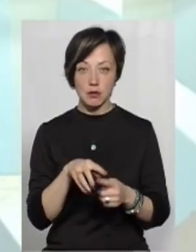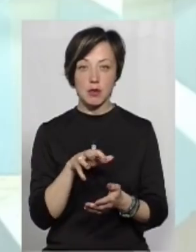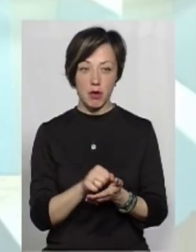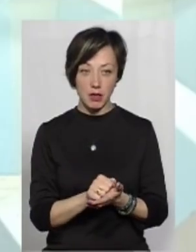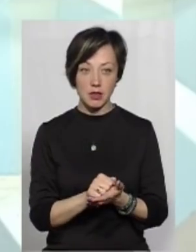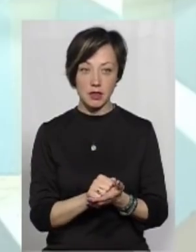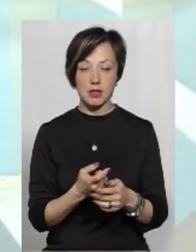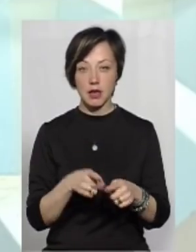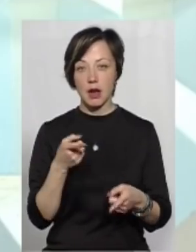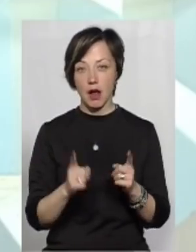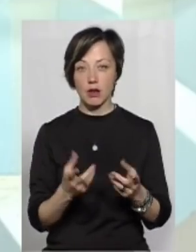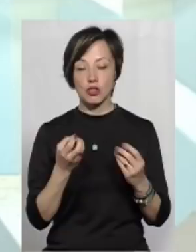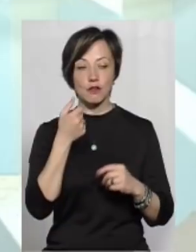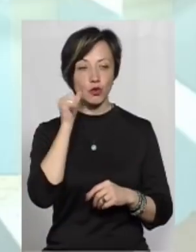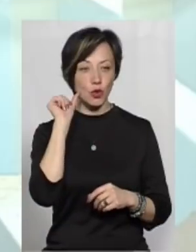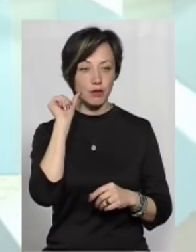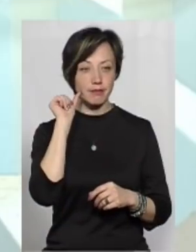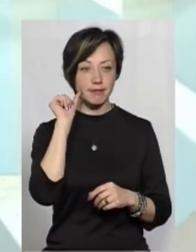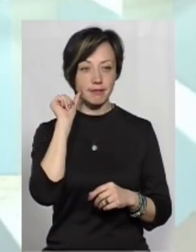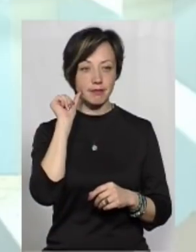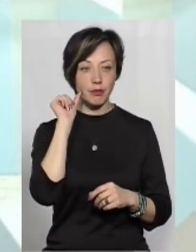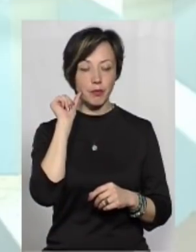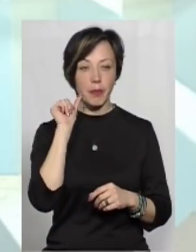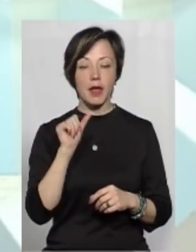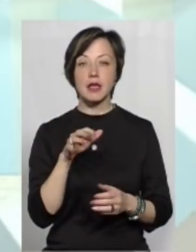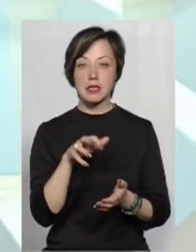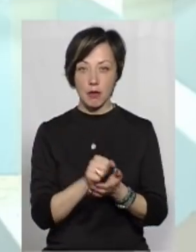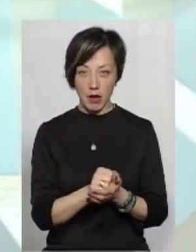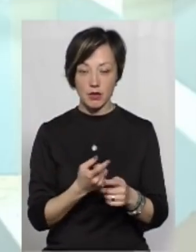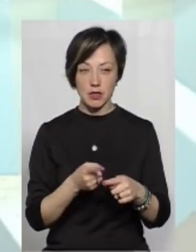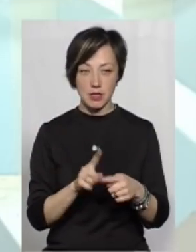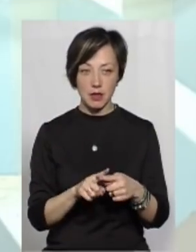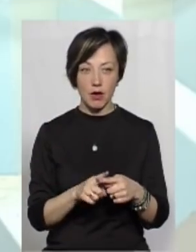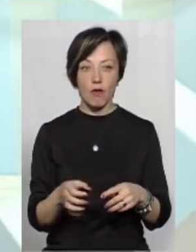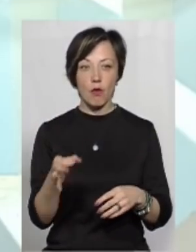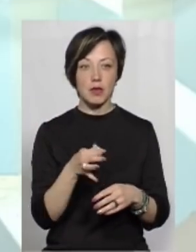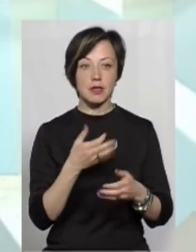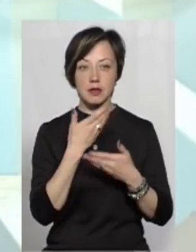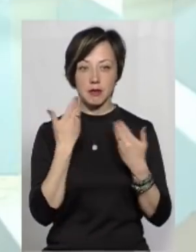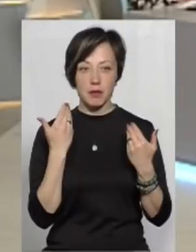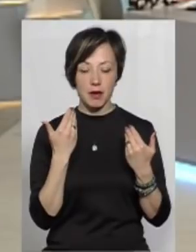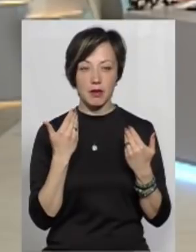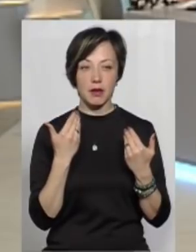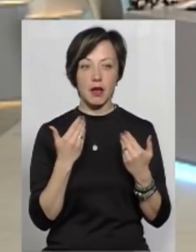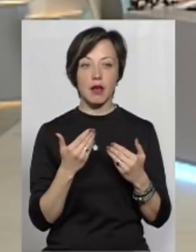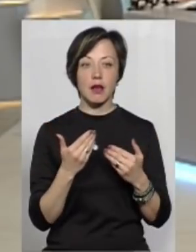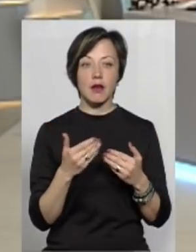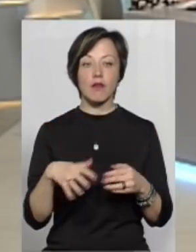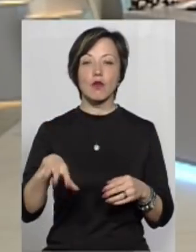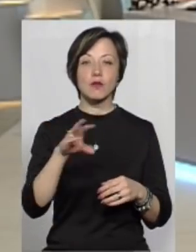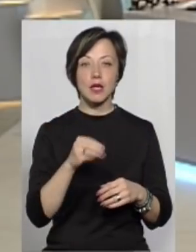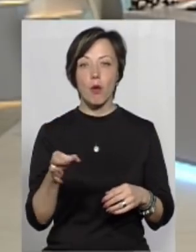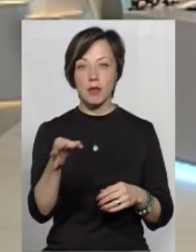займатися, це реально ще вчора. Тому що, от ви кажете, що в області немає, в